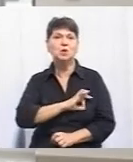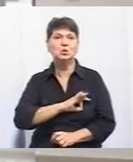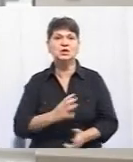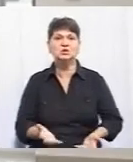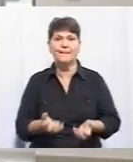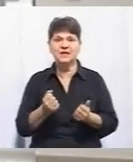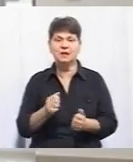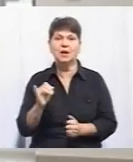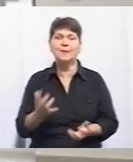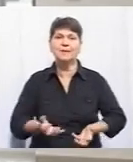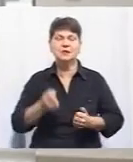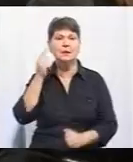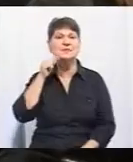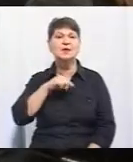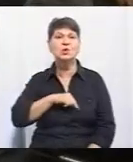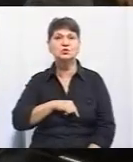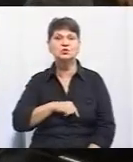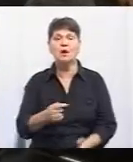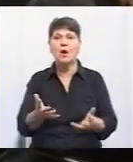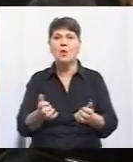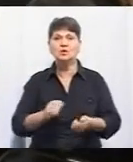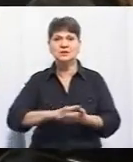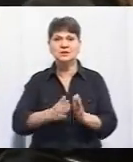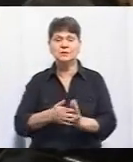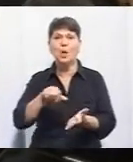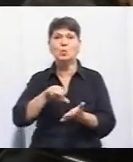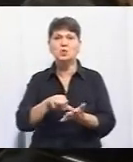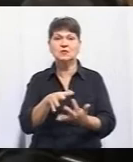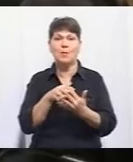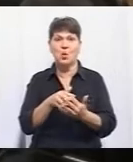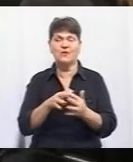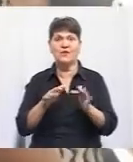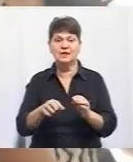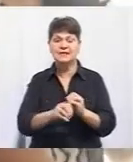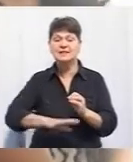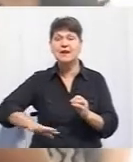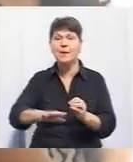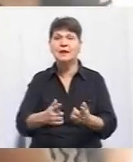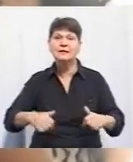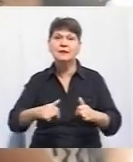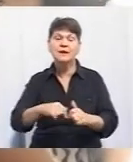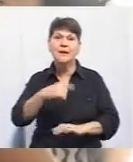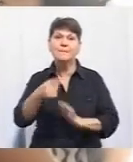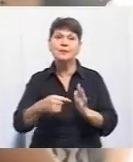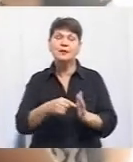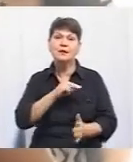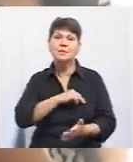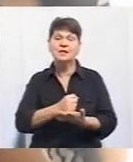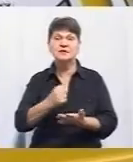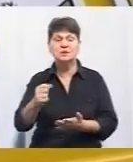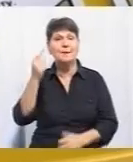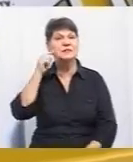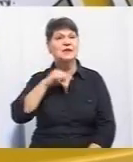підтримка і підтримка психологічна. Отримання статусу учасника бойових дій, земельних ділянок, питання працевлаштування та